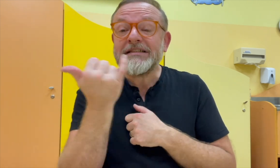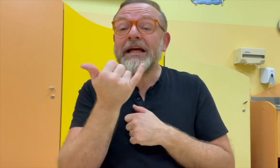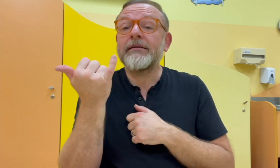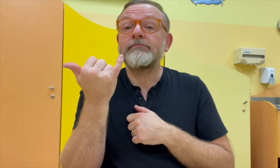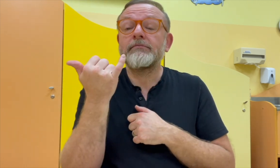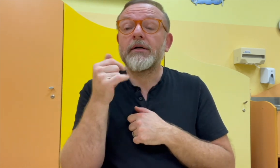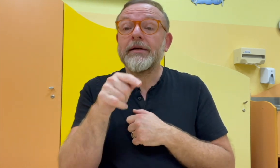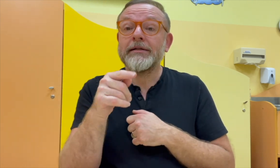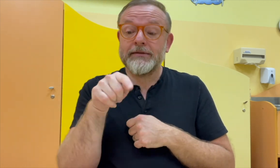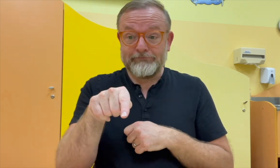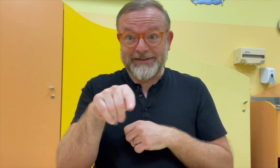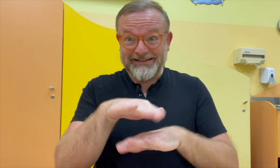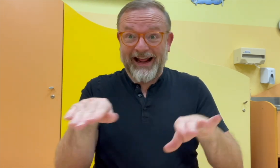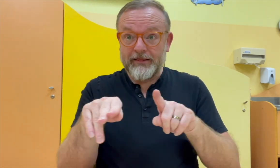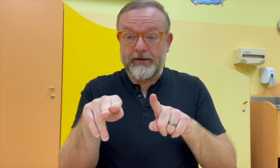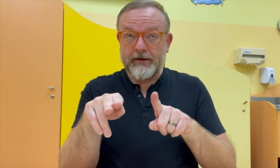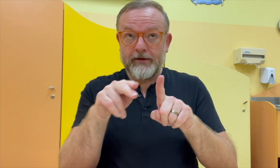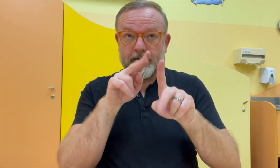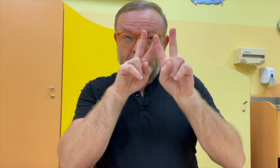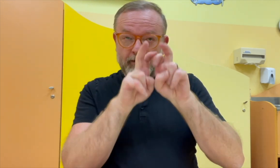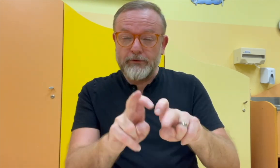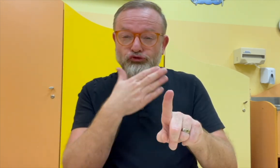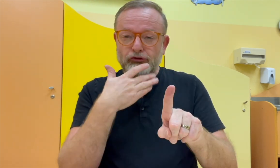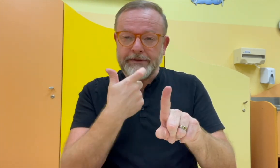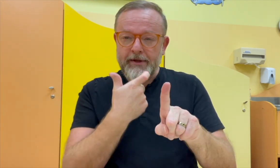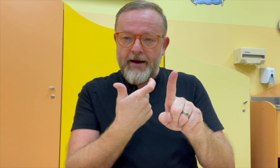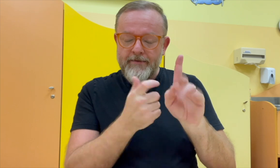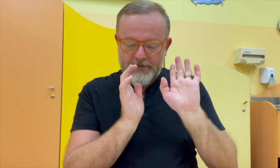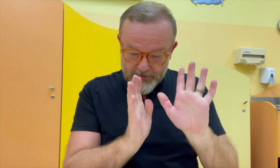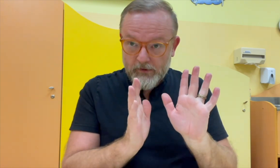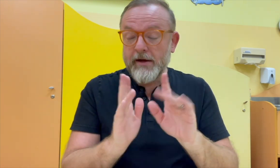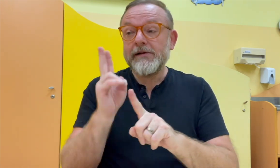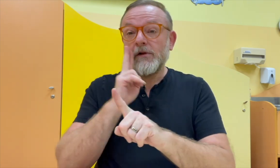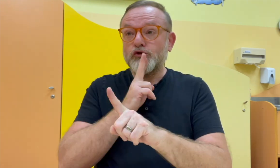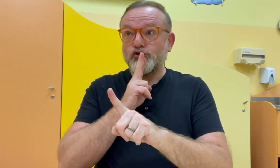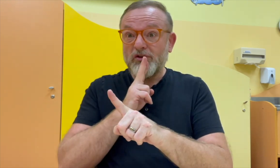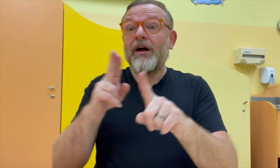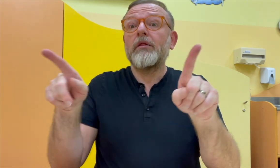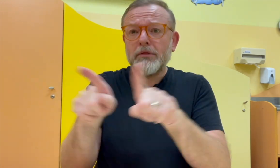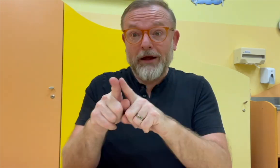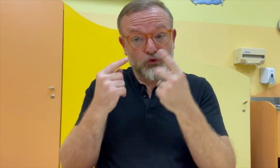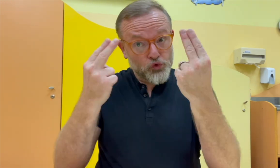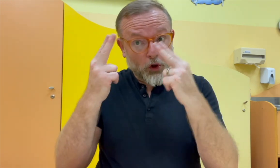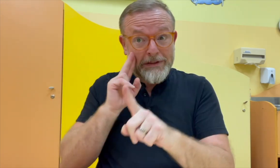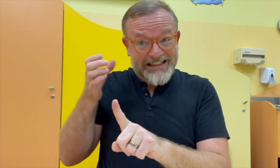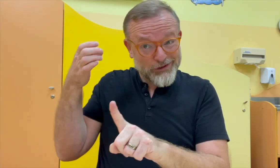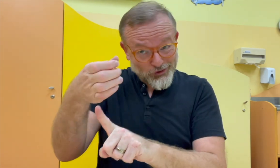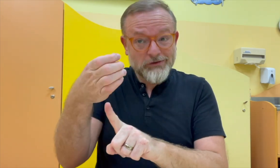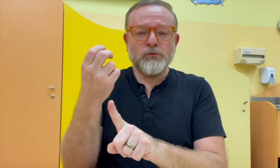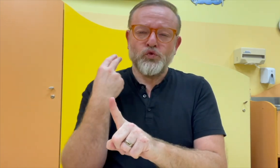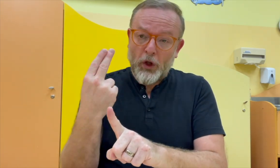neslyšící pedagog. A je to podle mě nejlepší řešení. Protože děti vidí, jak funguje český jazyk a mají tam